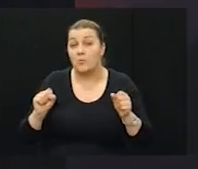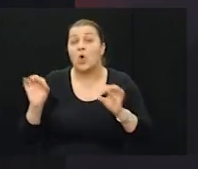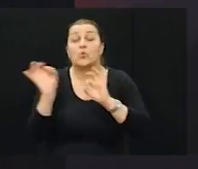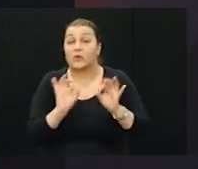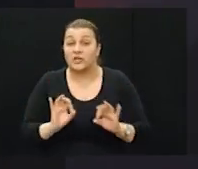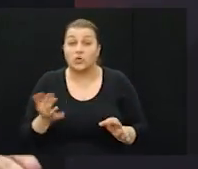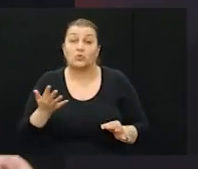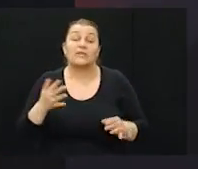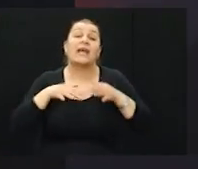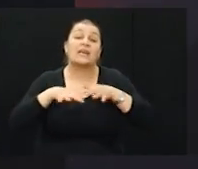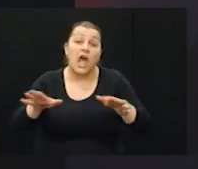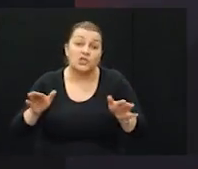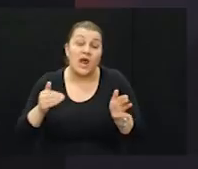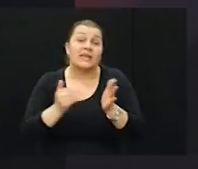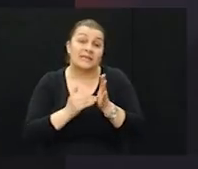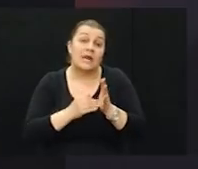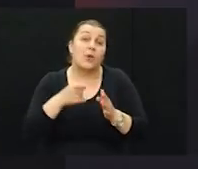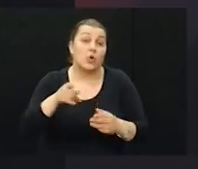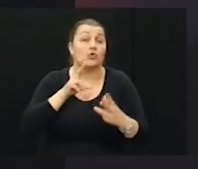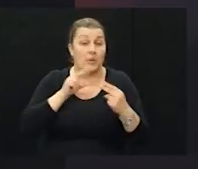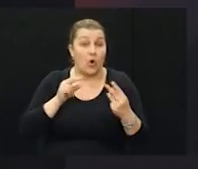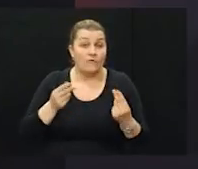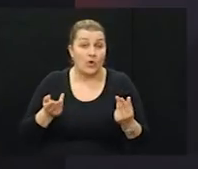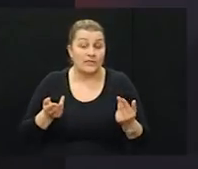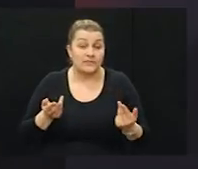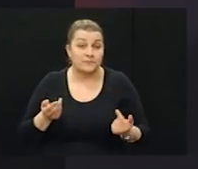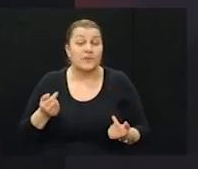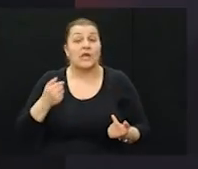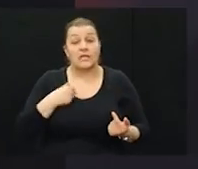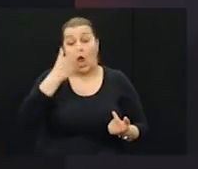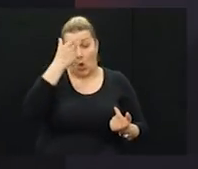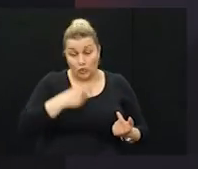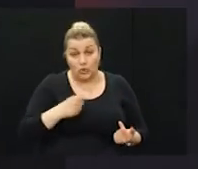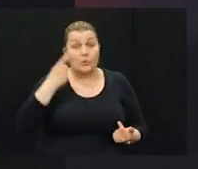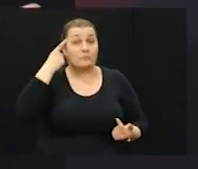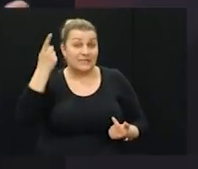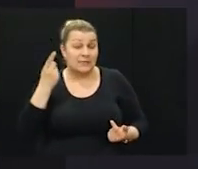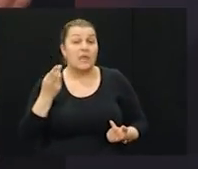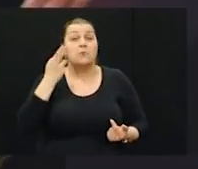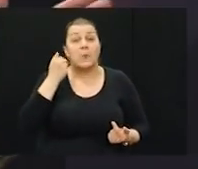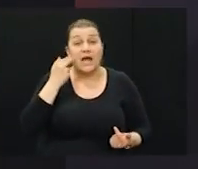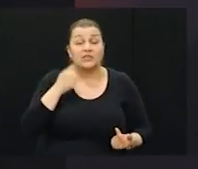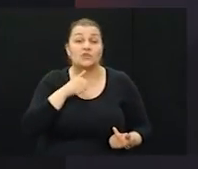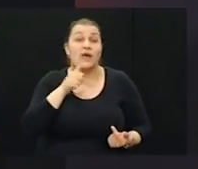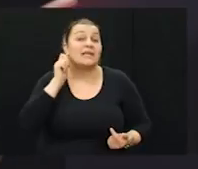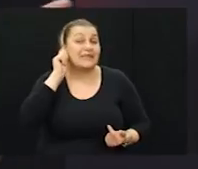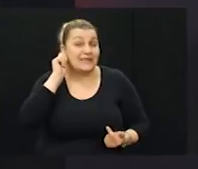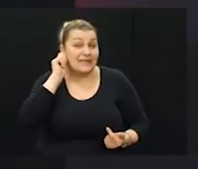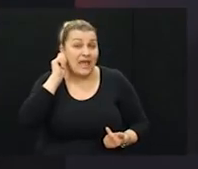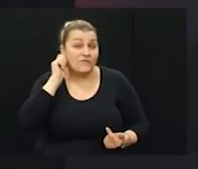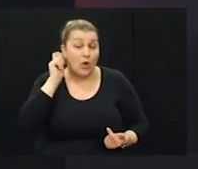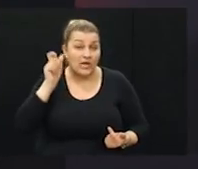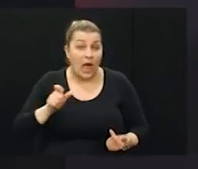uređenju gdje građani trebaju na taj način i govoriti. Osobno mislim da je mladićima i djevojkama, danas govorimo o